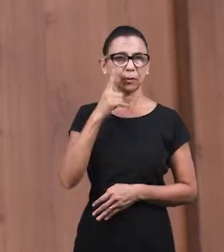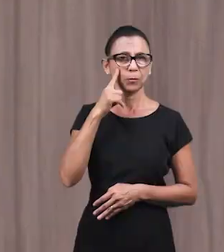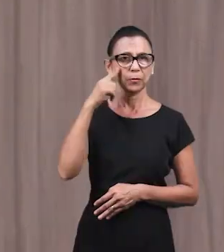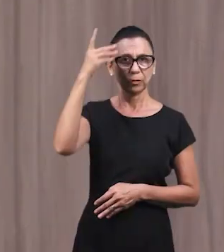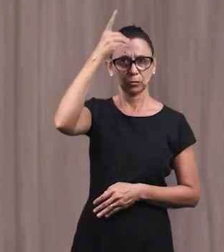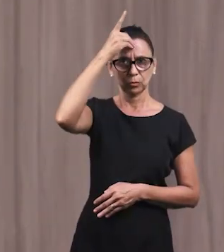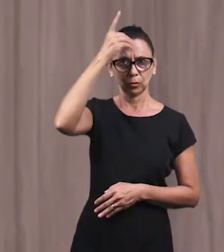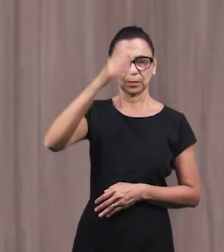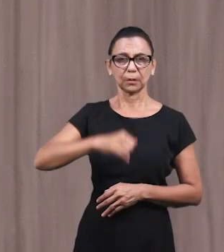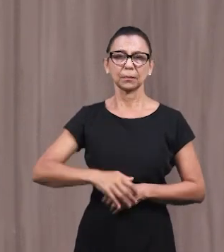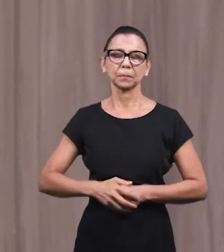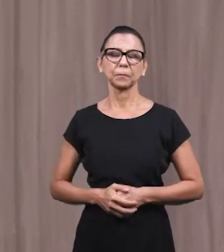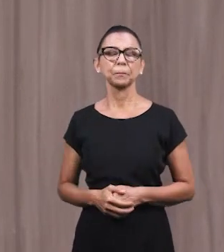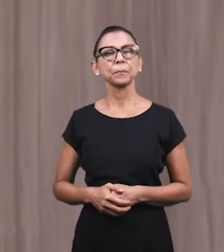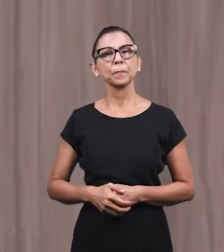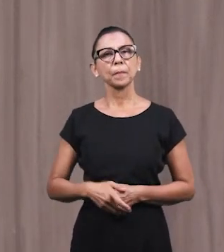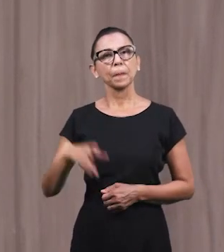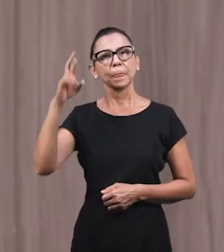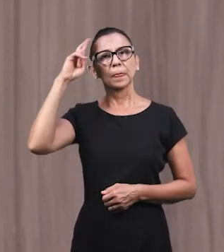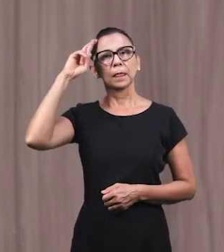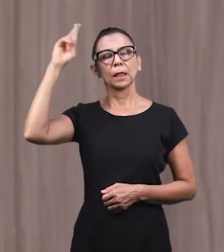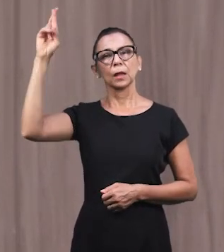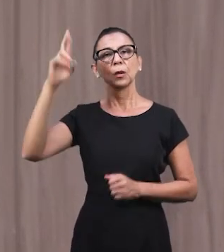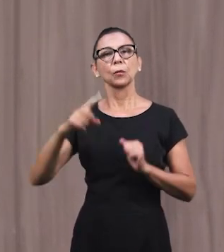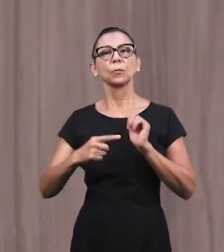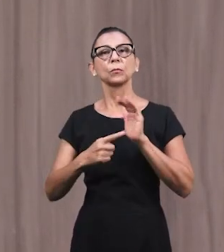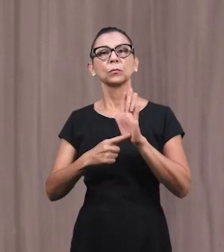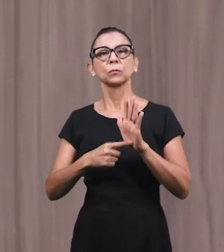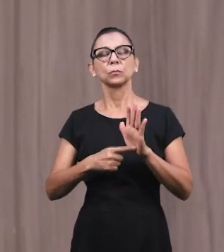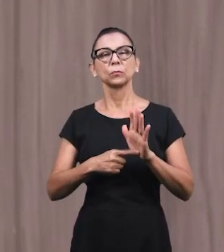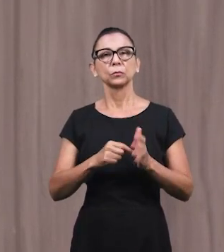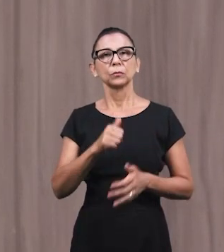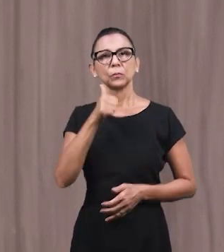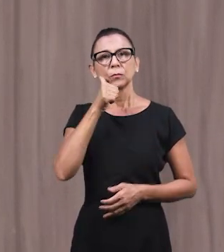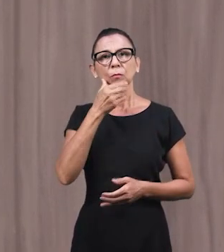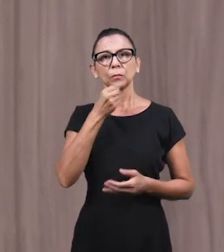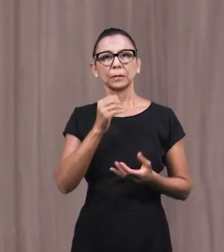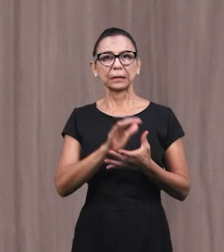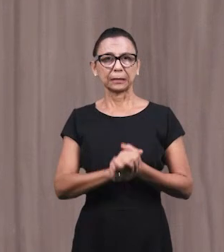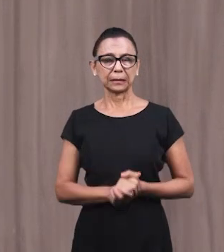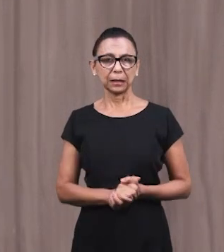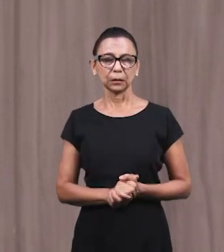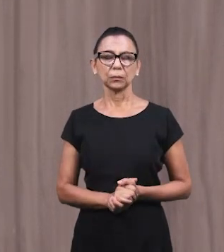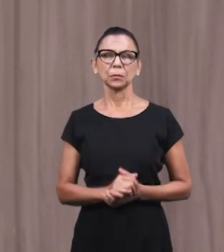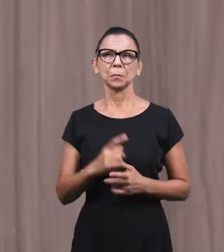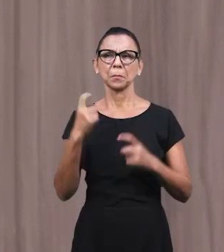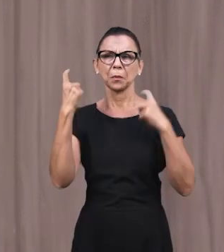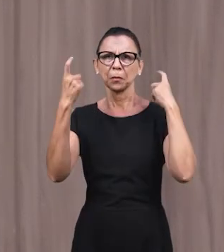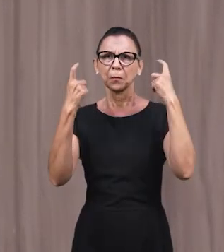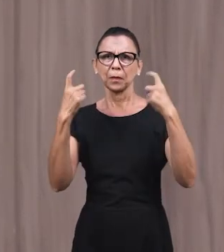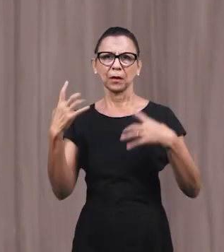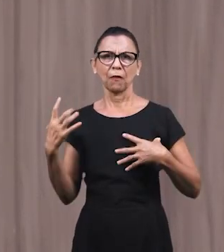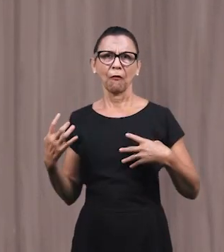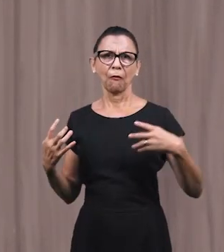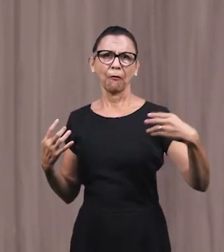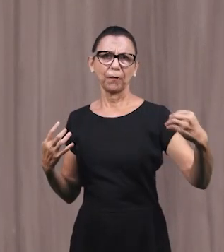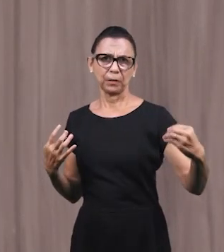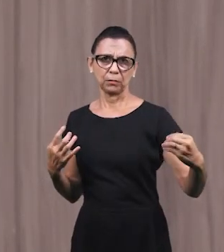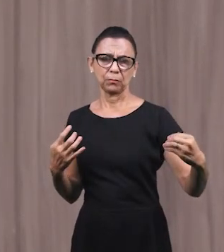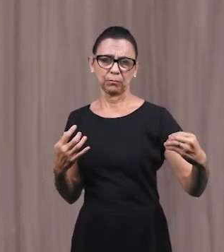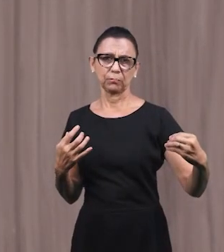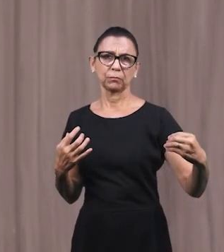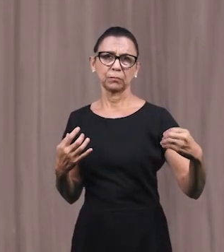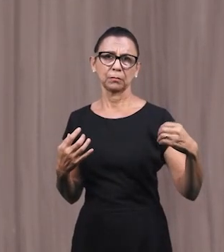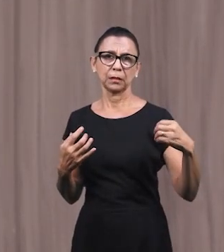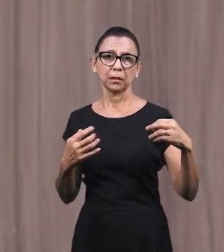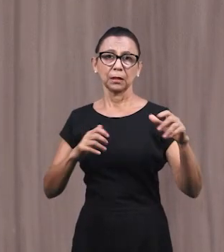Господь Бог Показал Пару Одну Которая Переживает Весьма О сыне Который